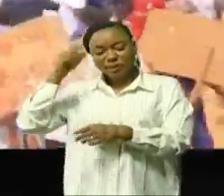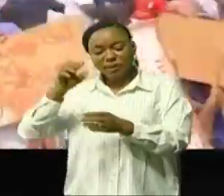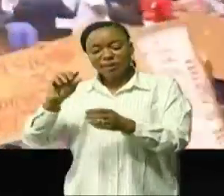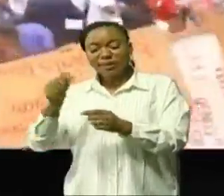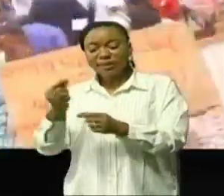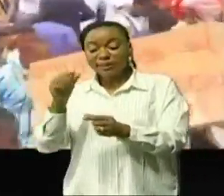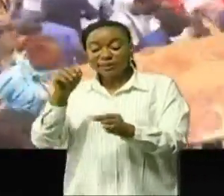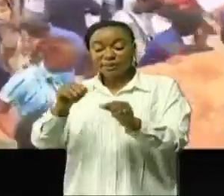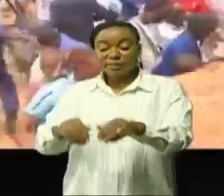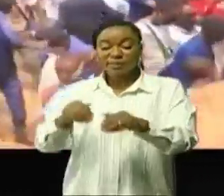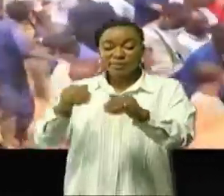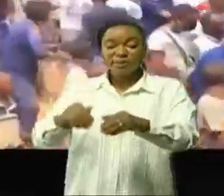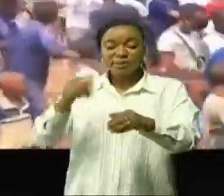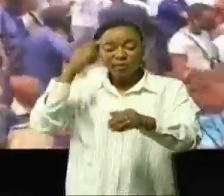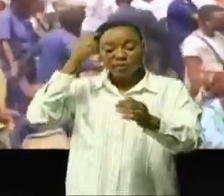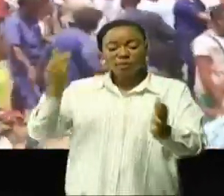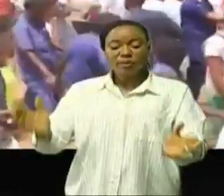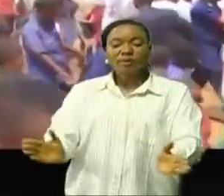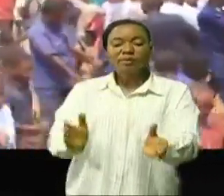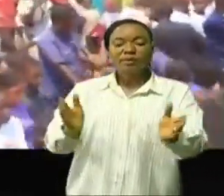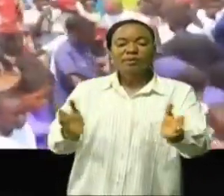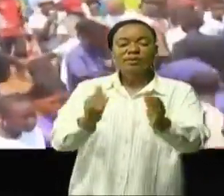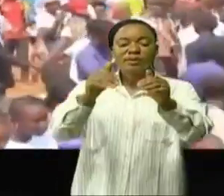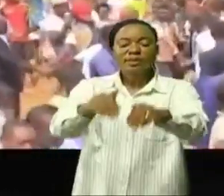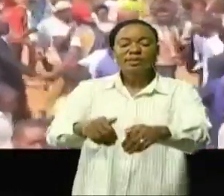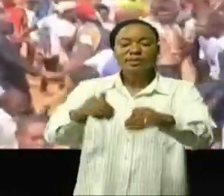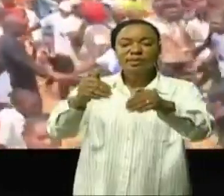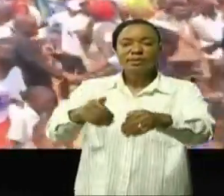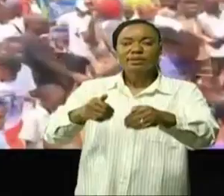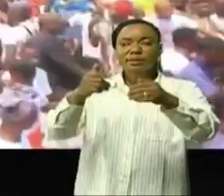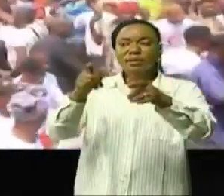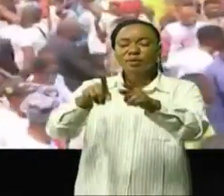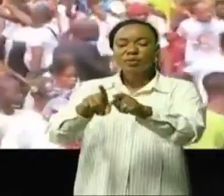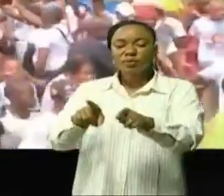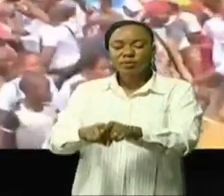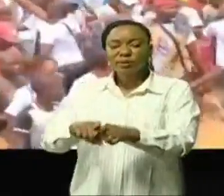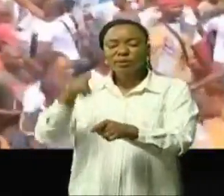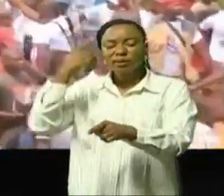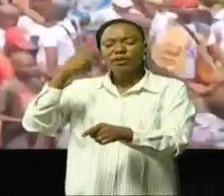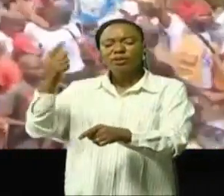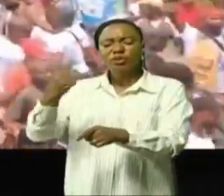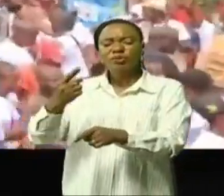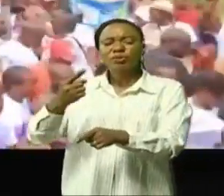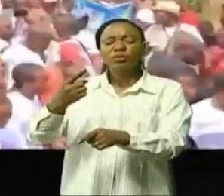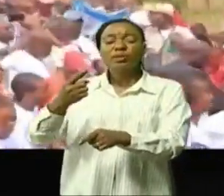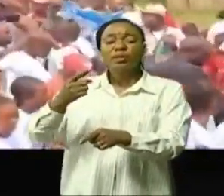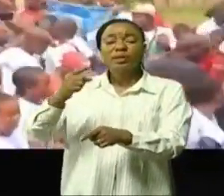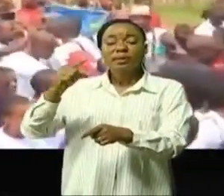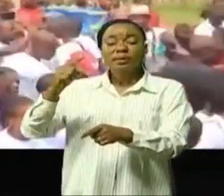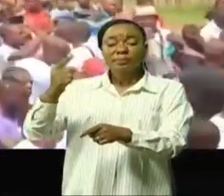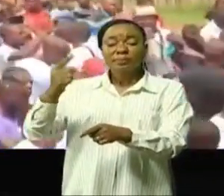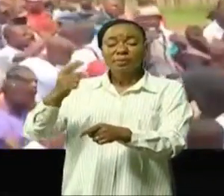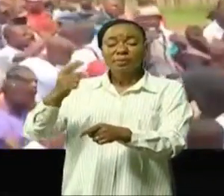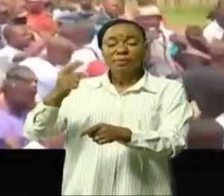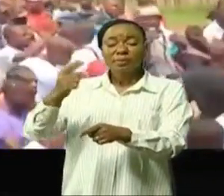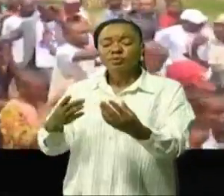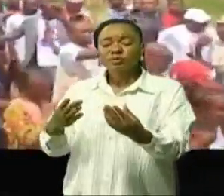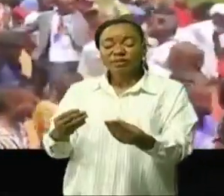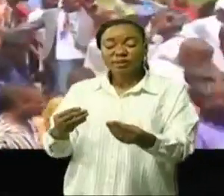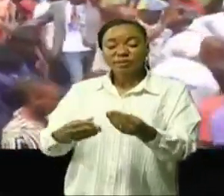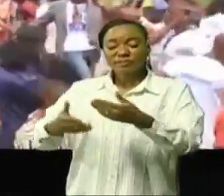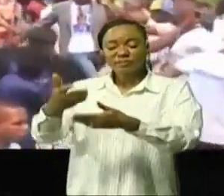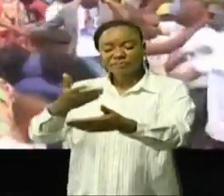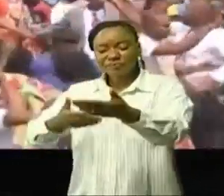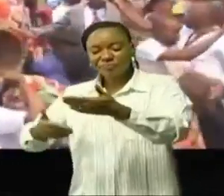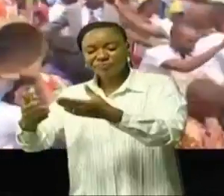question de les inciter à s'adonner à l'agriculture ligne des priorités des priorités du gouvernement pour faciliter les transactions